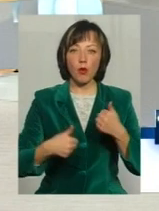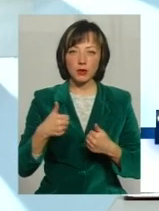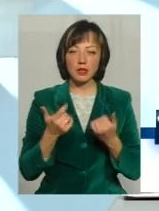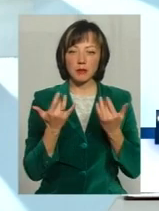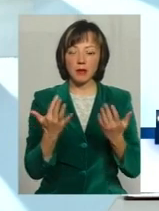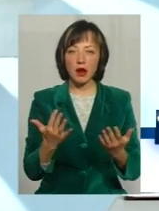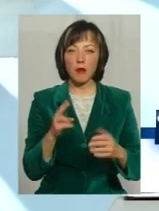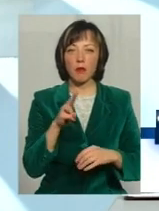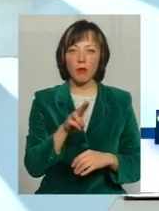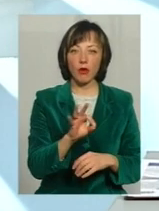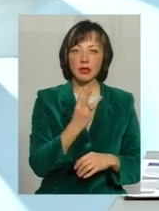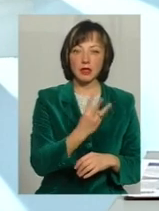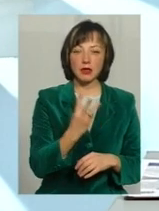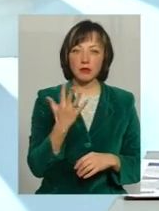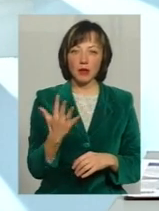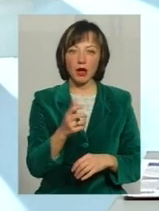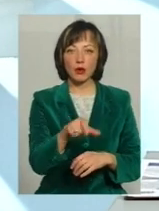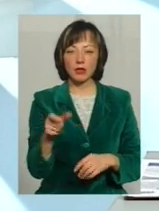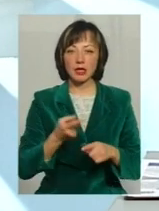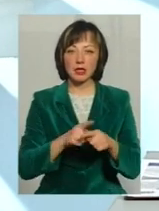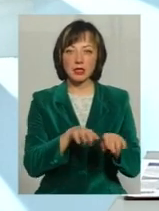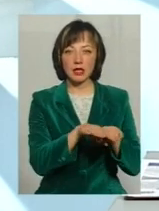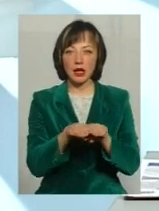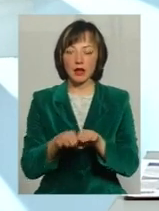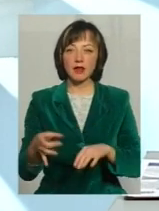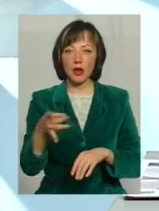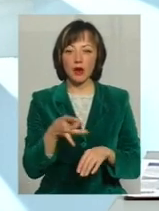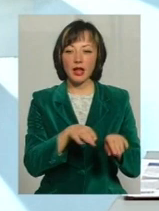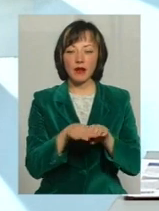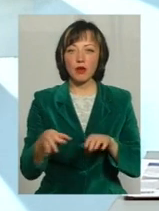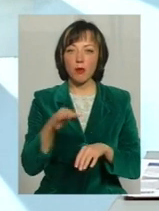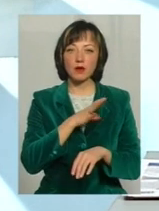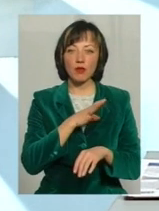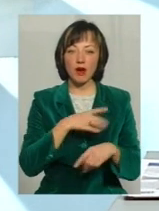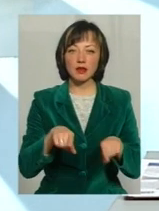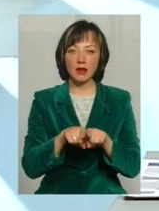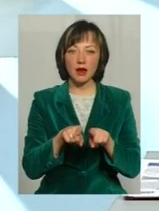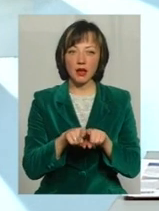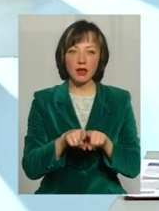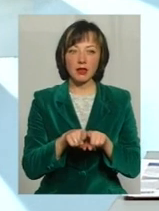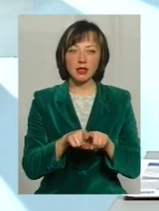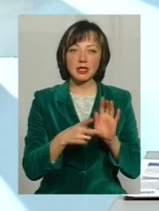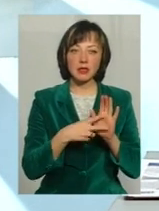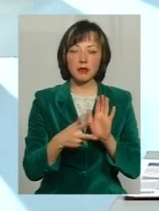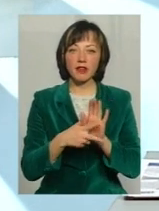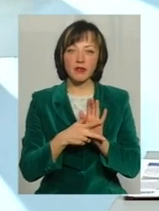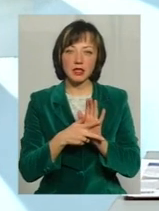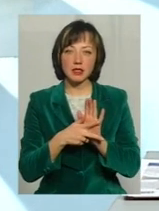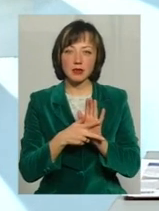набираємо по 3-5 людей І це на ринні районі, на ринні області Бувають посади, які ми маємо сім-вісім